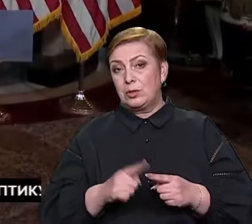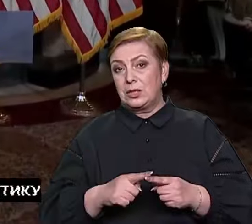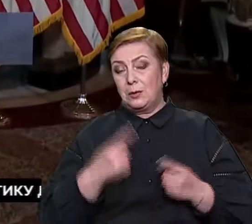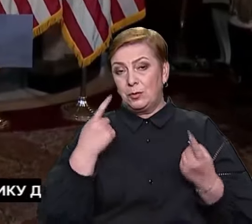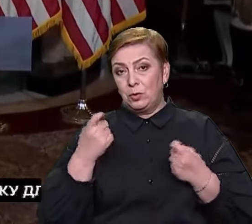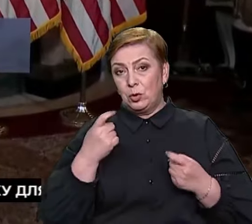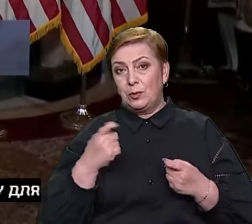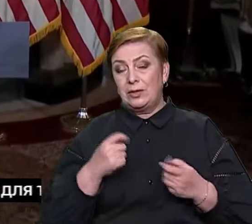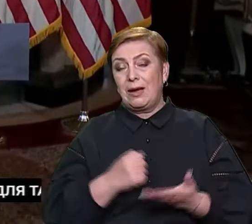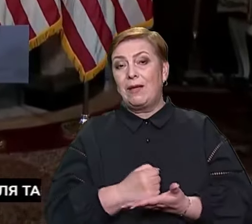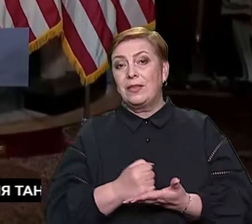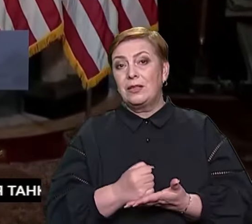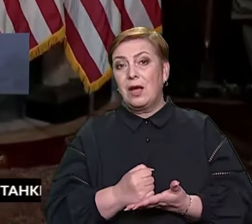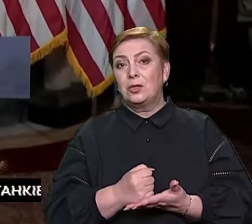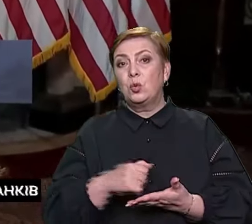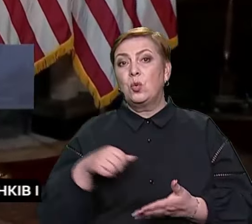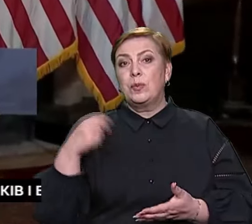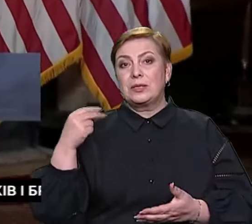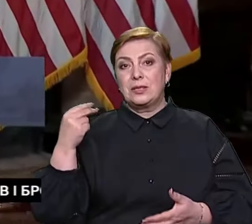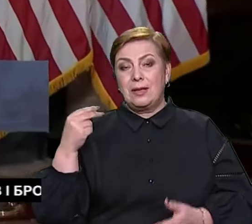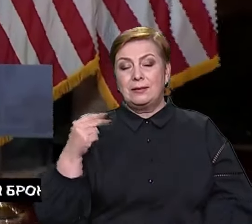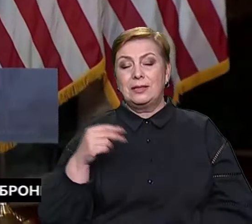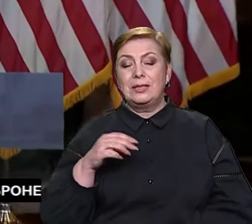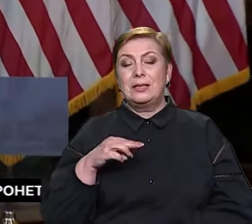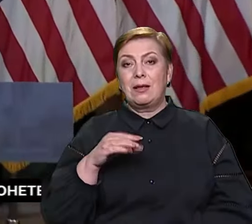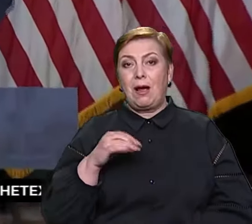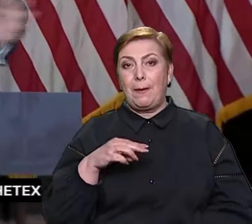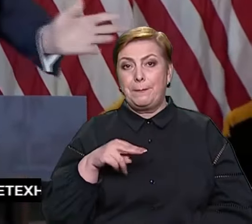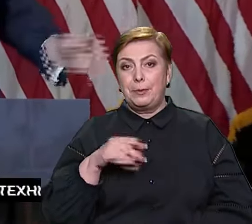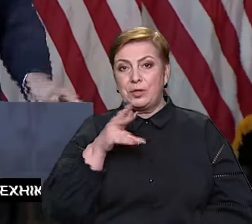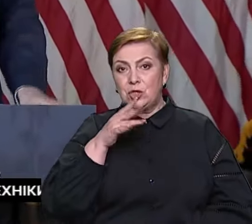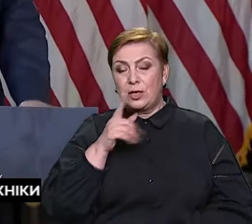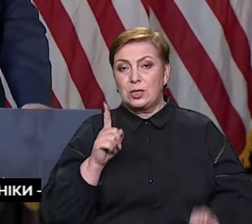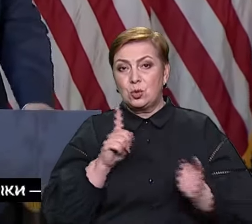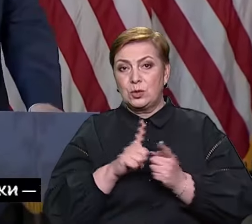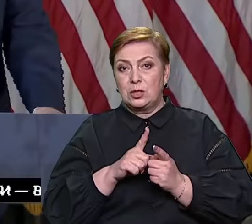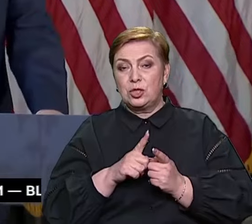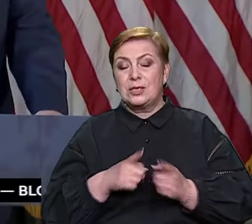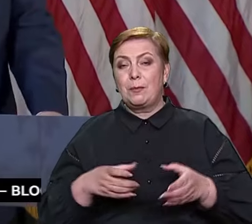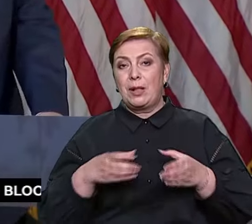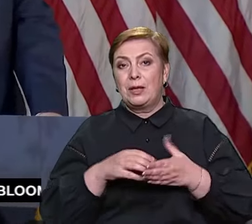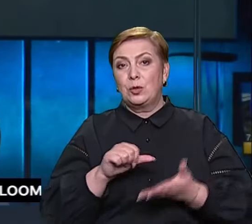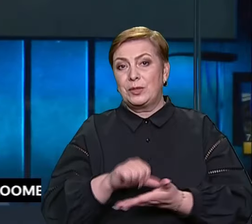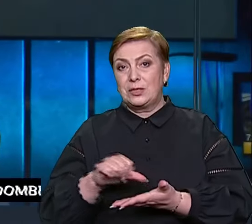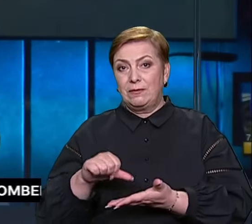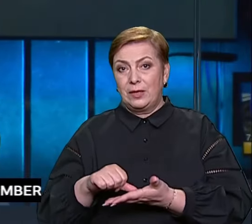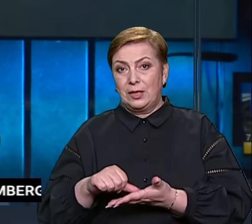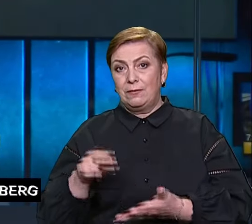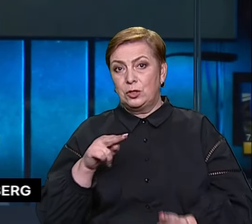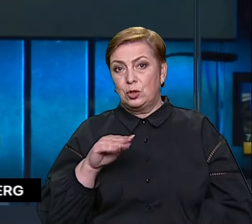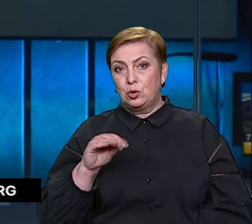кандидат у президенти Дональд Трамп під час зустрічі зі спікером Палати представників Майком Джонсон. Зазначив,